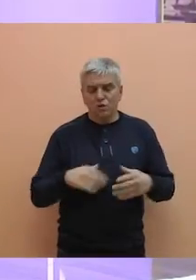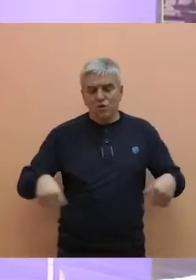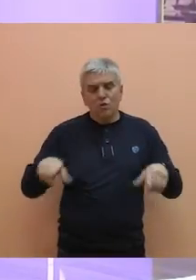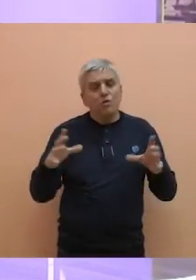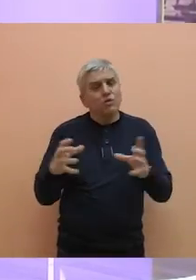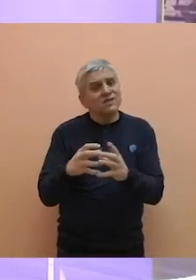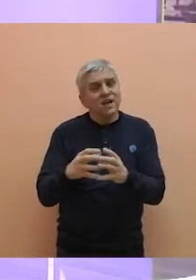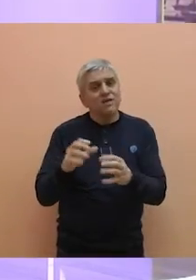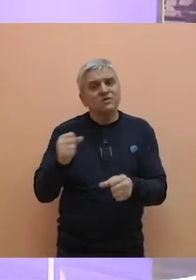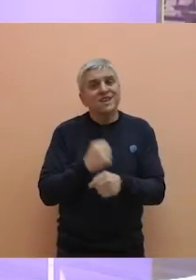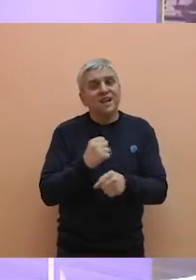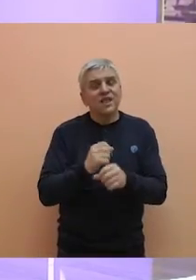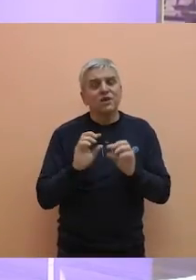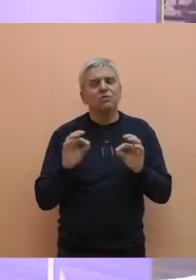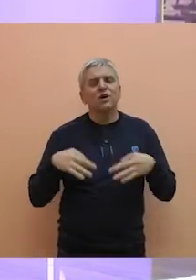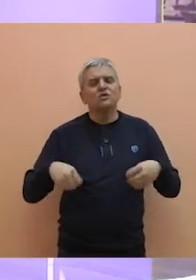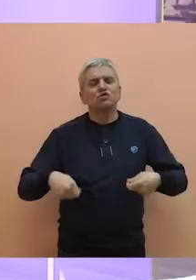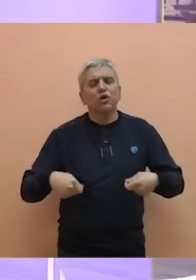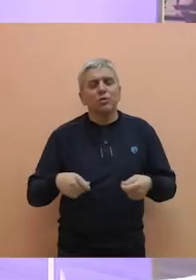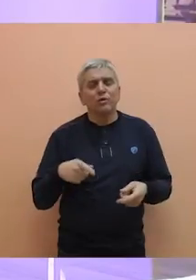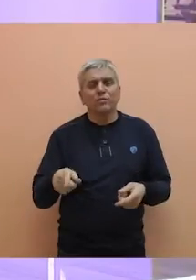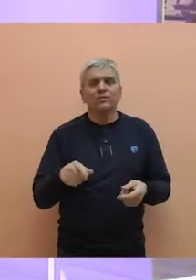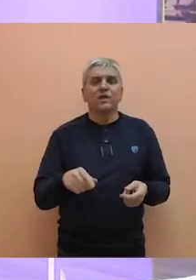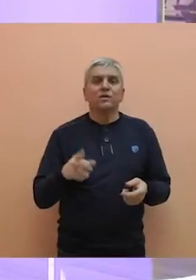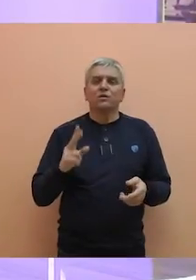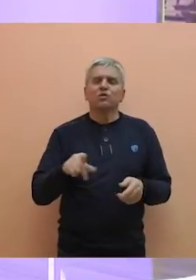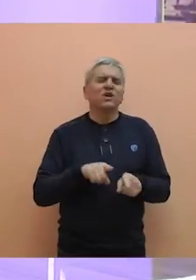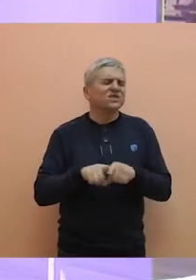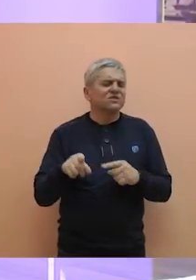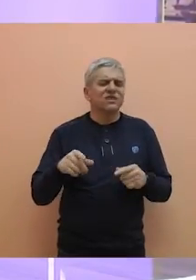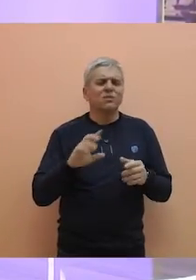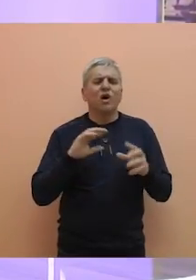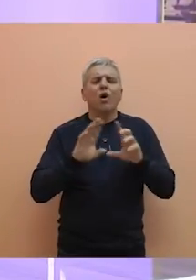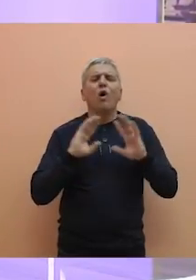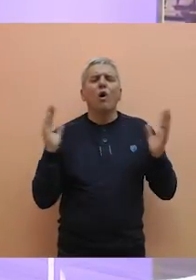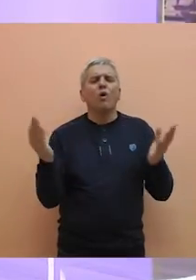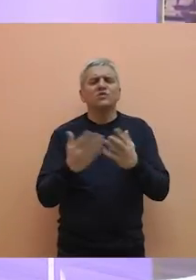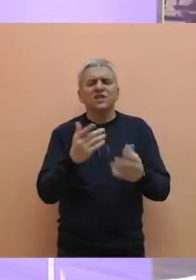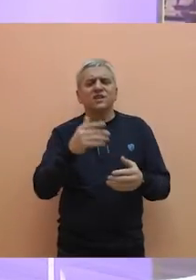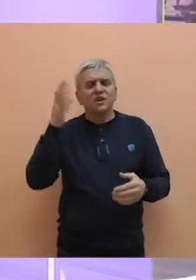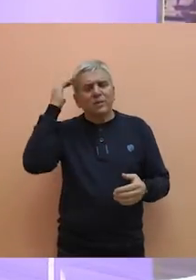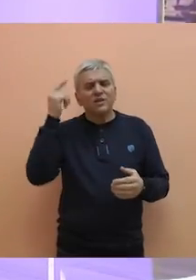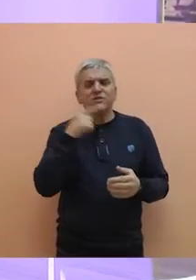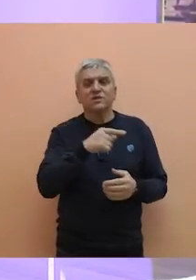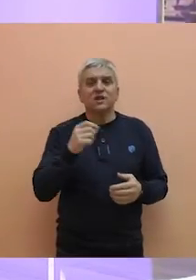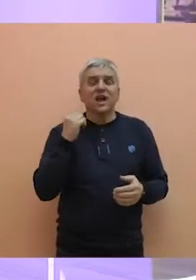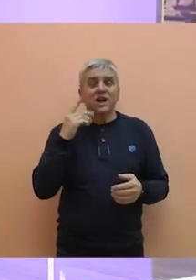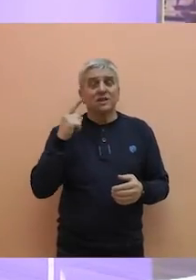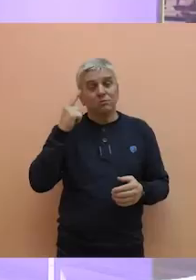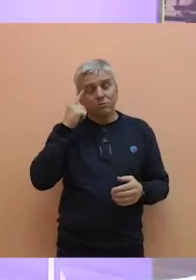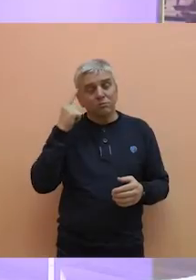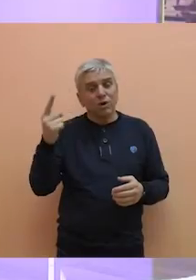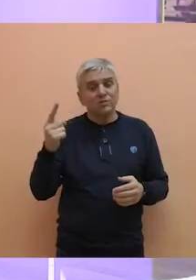Znači, ne može da bude izdvojeno, kao što je uglavnom u svim objektima u Petrovom selu, jer samo